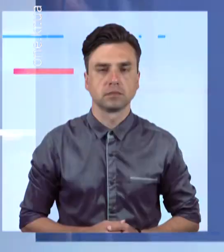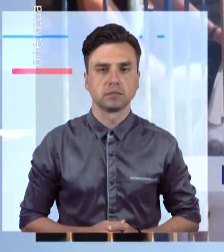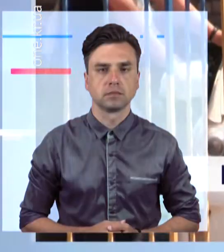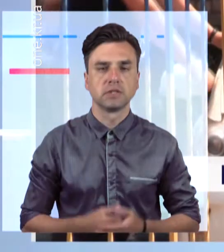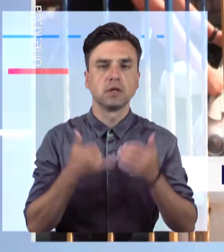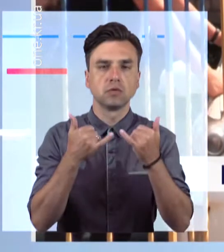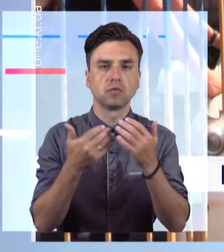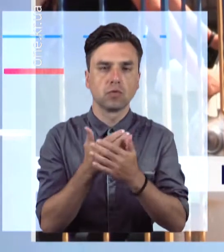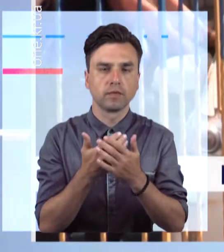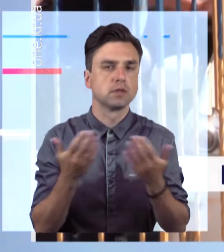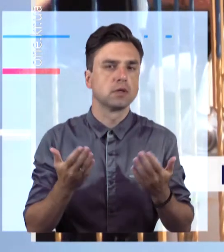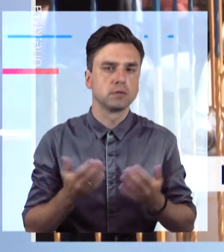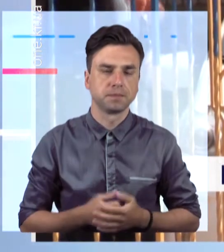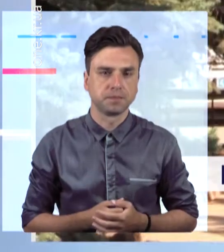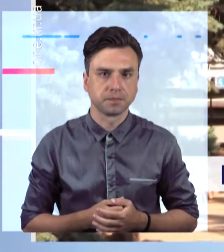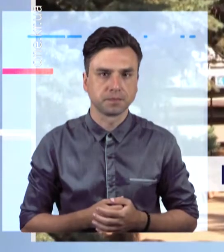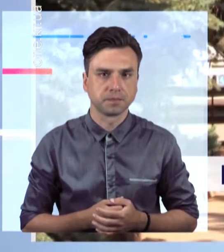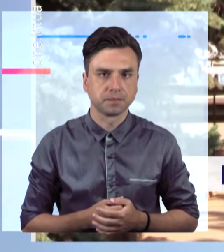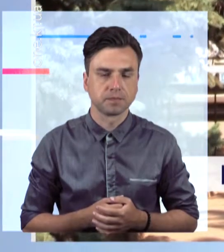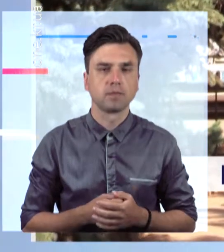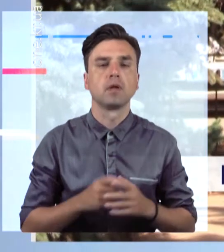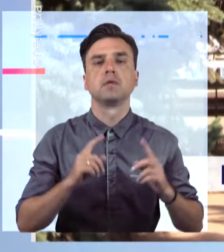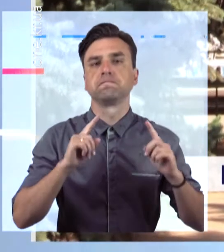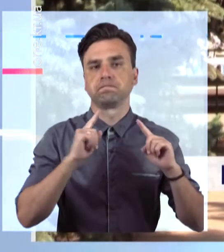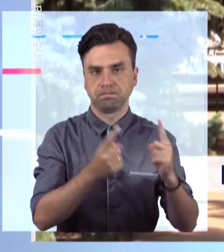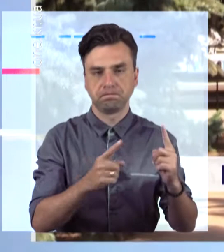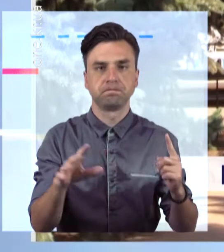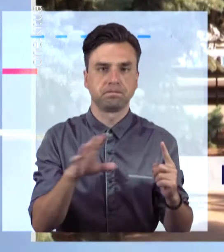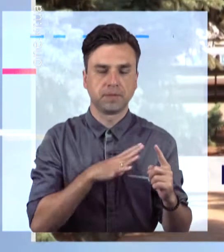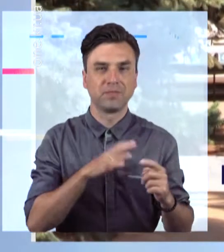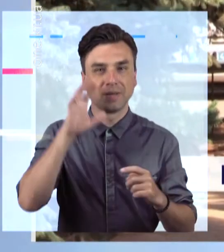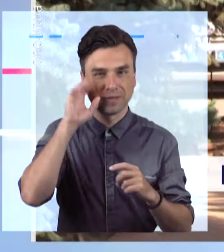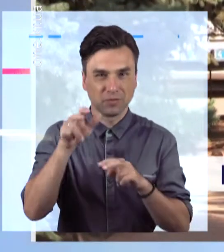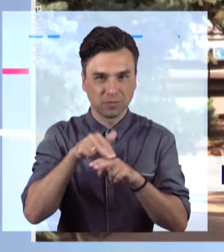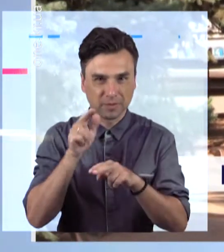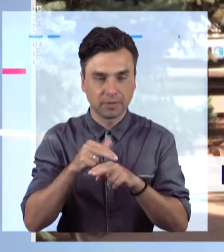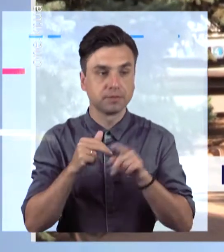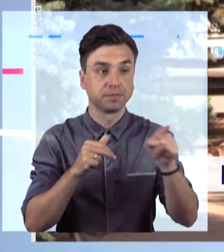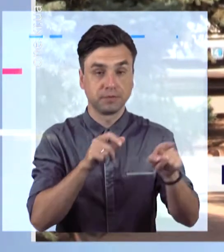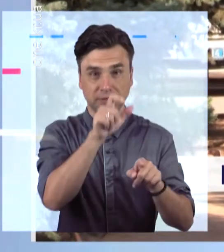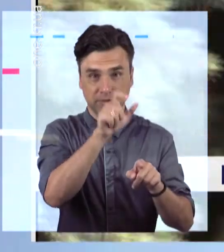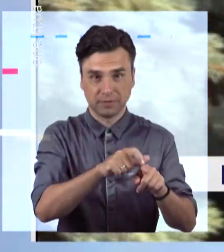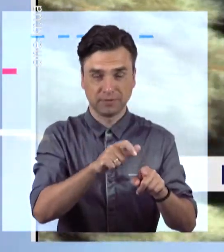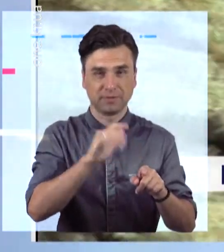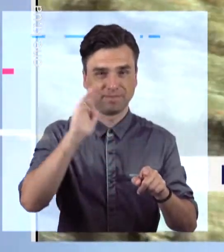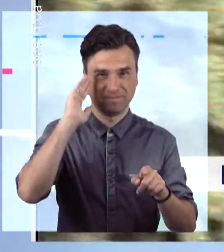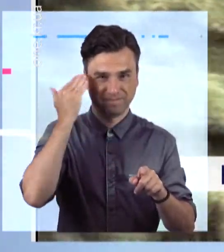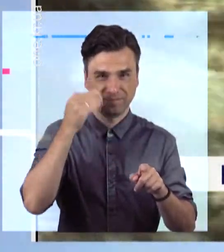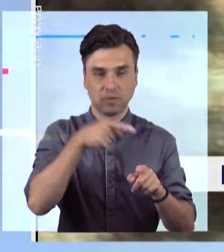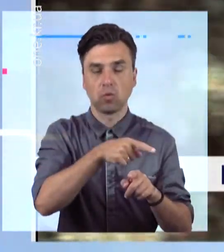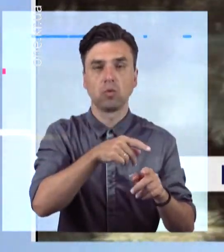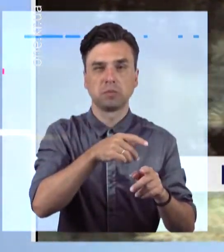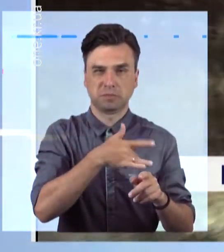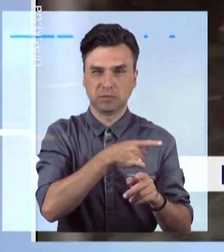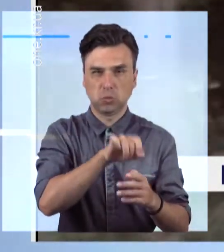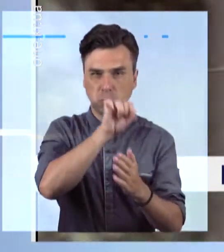Дивіться сьогодні у випуску. Взяли під варту. Криворізькі поліцейські затримали психавтікача, підозрюваного